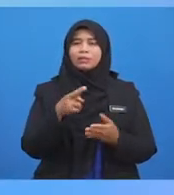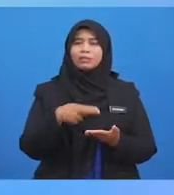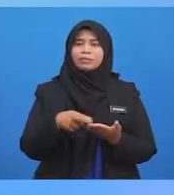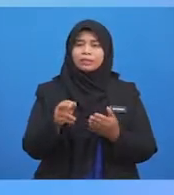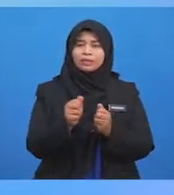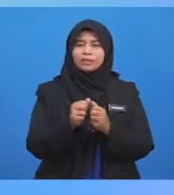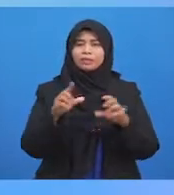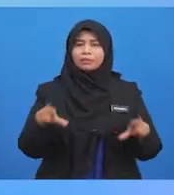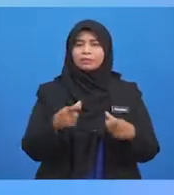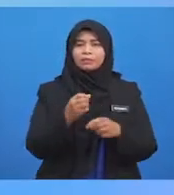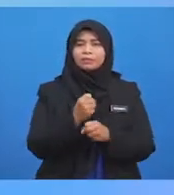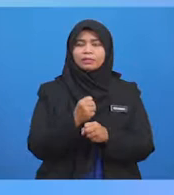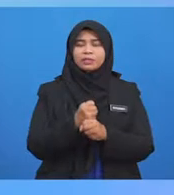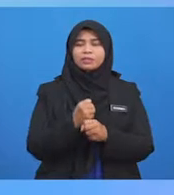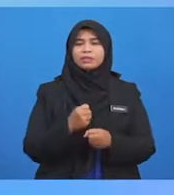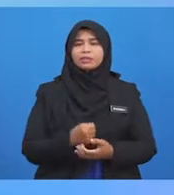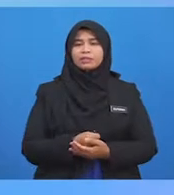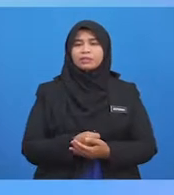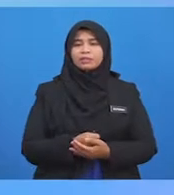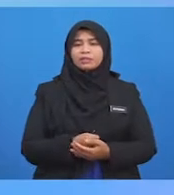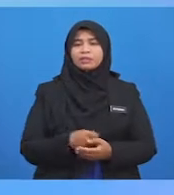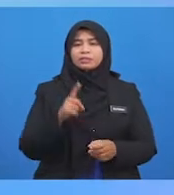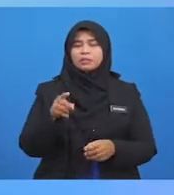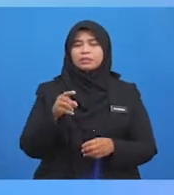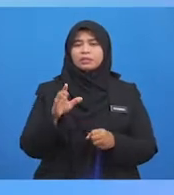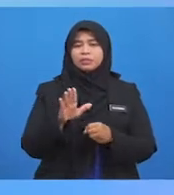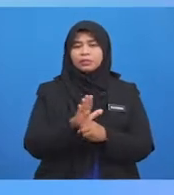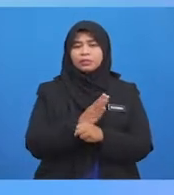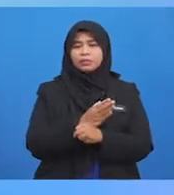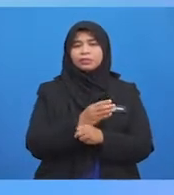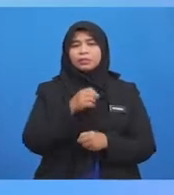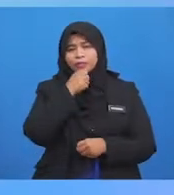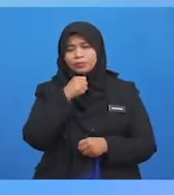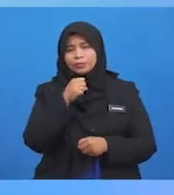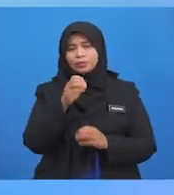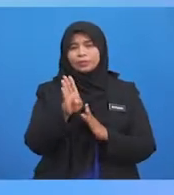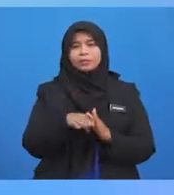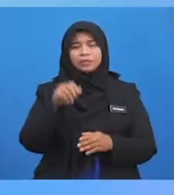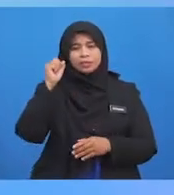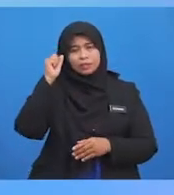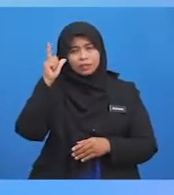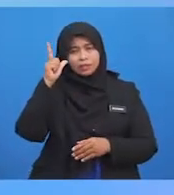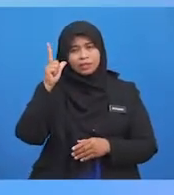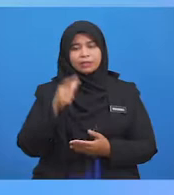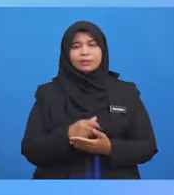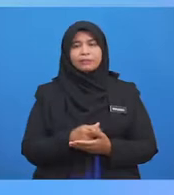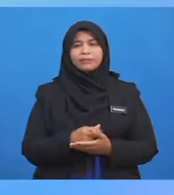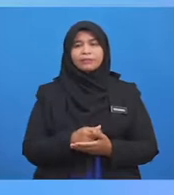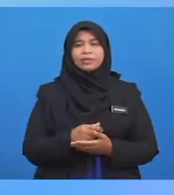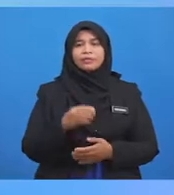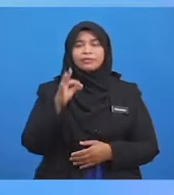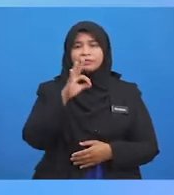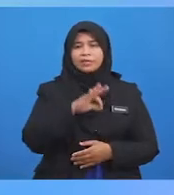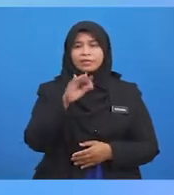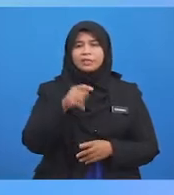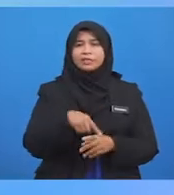pekerjaan Mestilah Balir Dan berakal Rukun yang kedua Manfaat yang